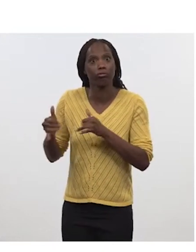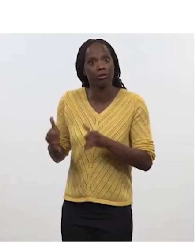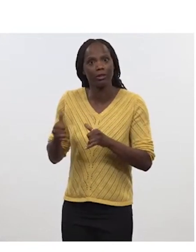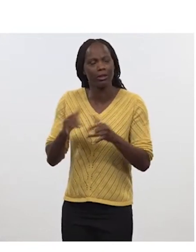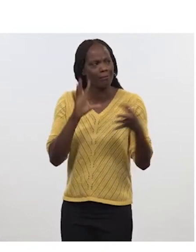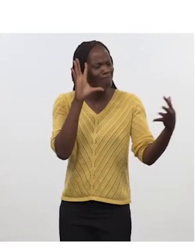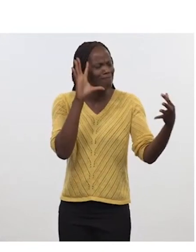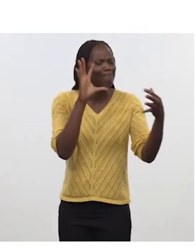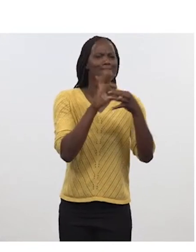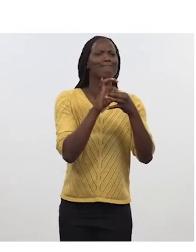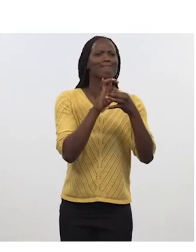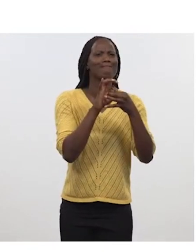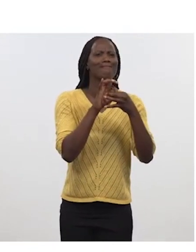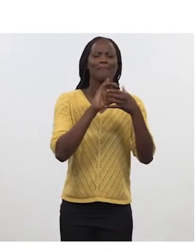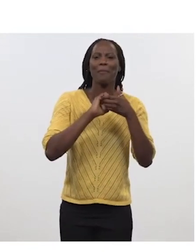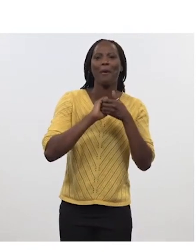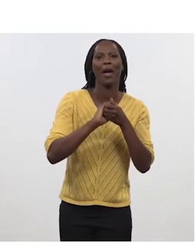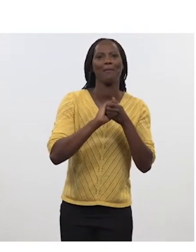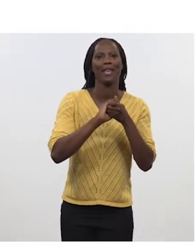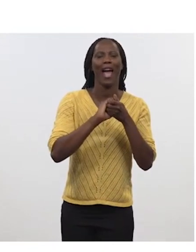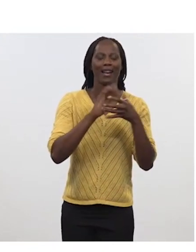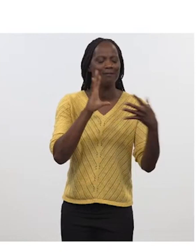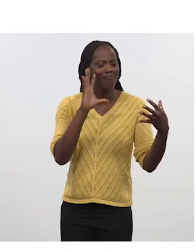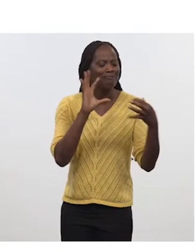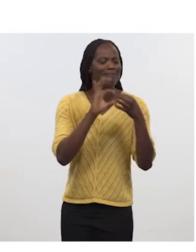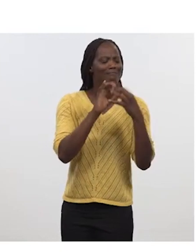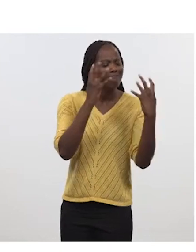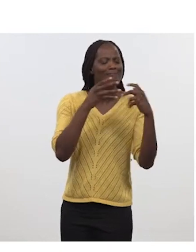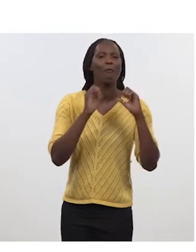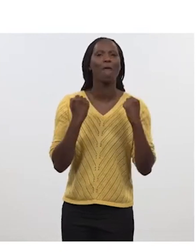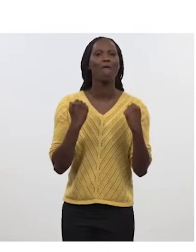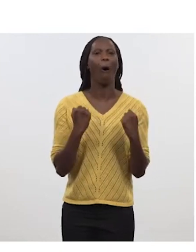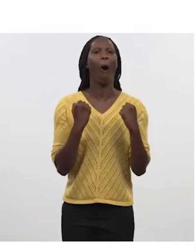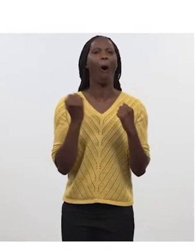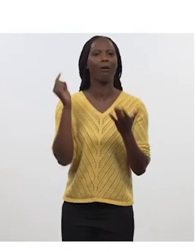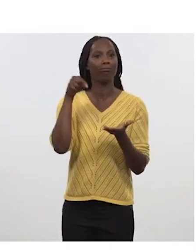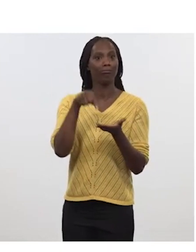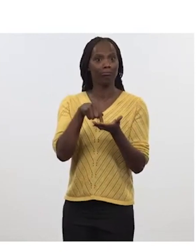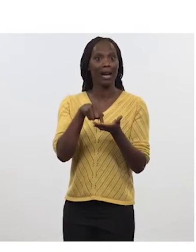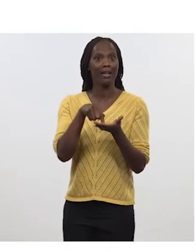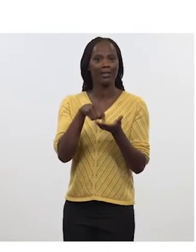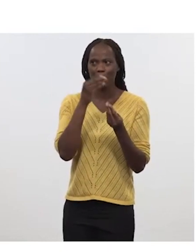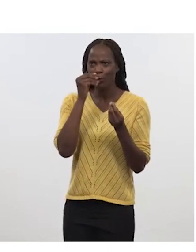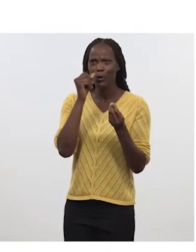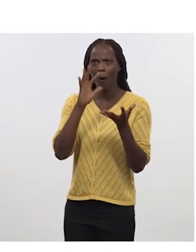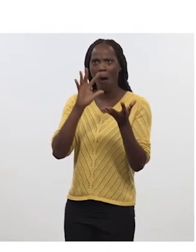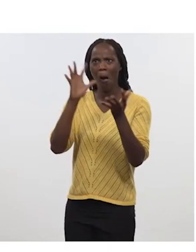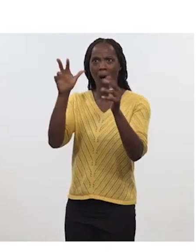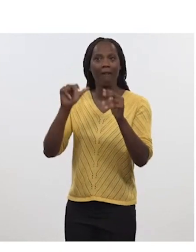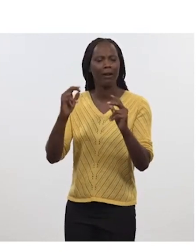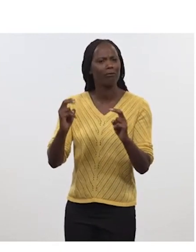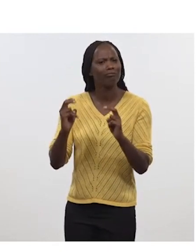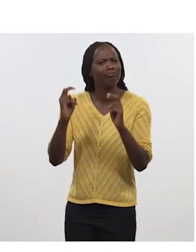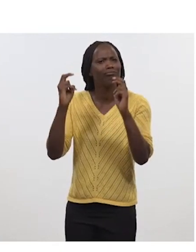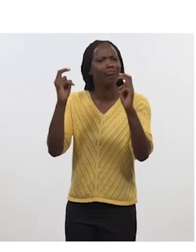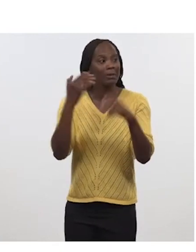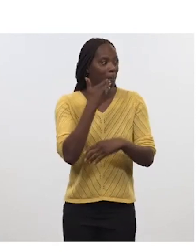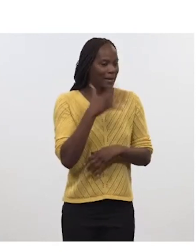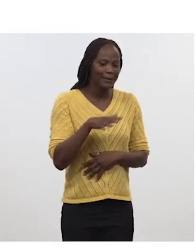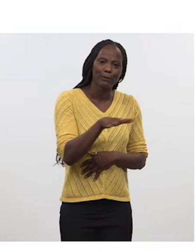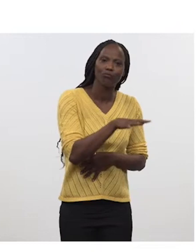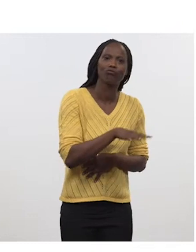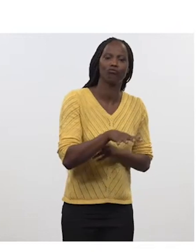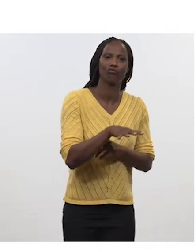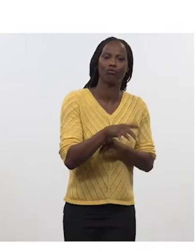relation plus particulière, plus amicale que de le faire. Dans une base aérienne qui a de l'avenir. Je remercie le colonel commandant la base, ainsi que l'ensemble des aviateurs,